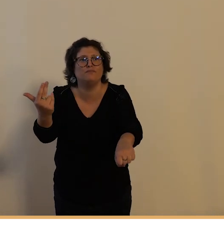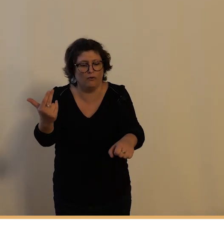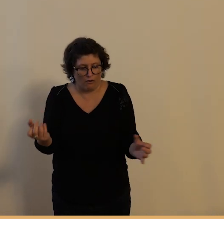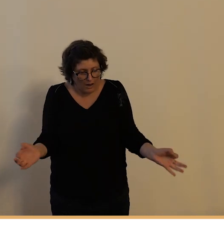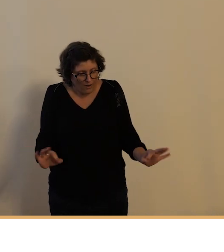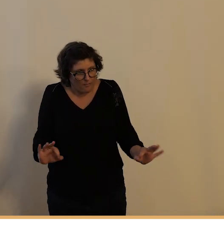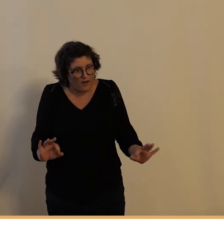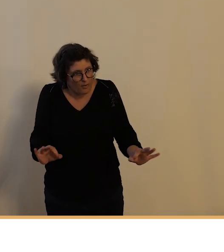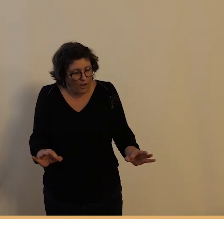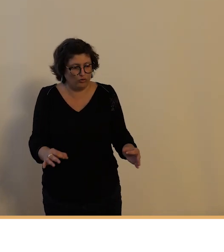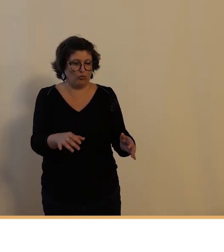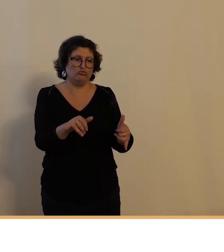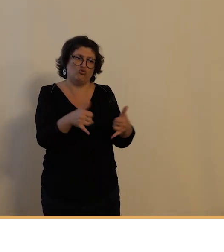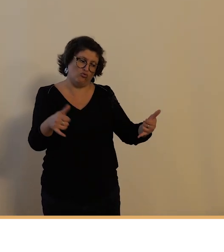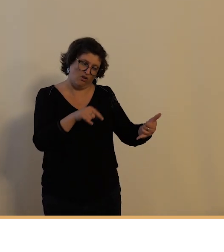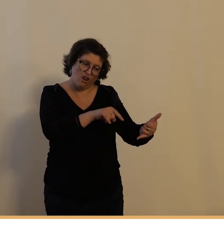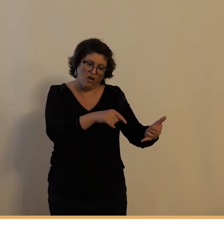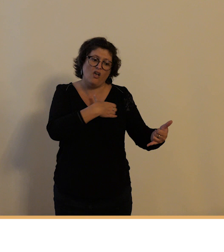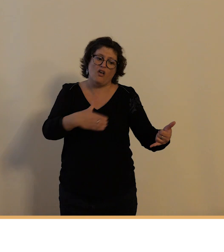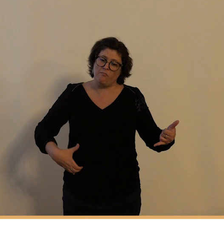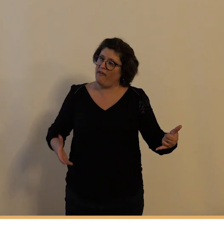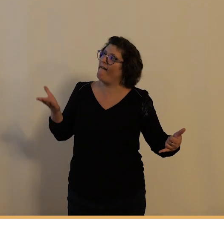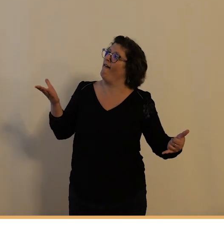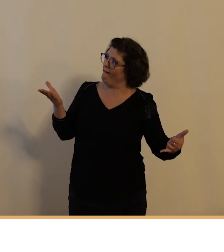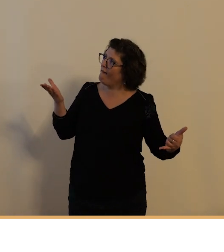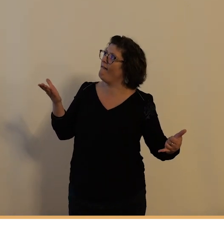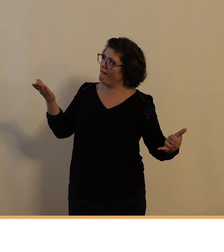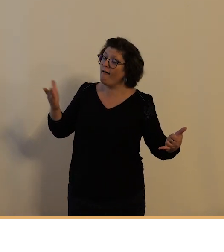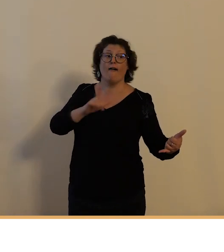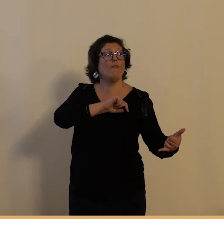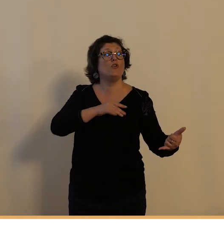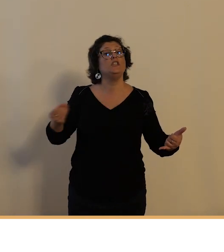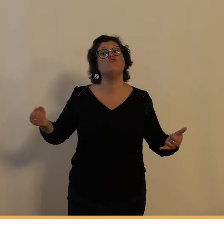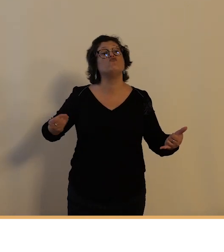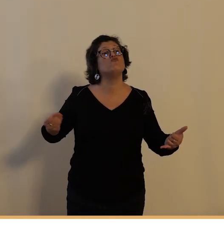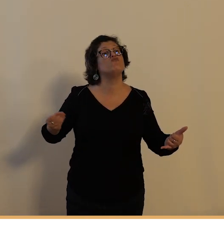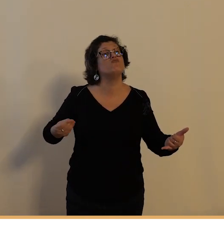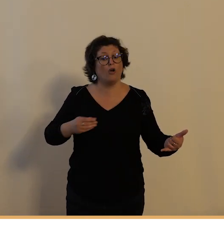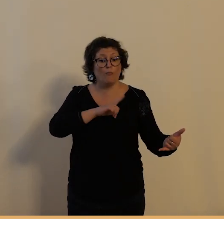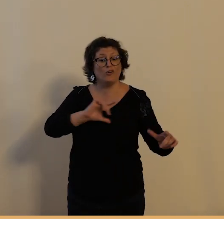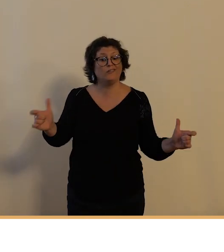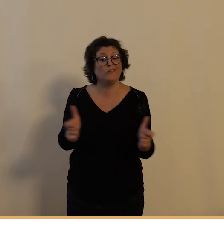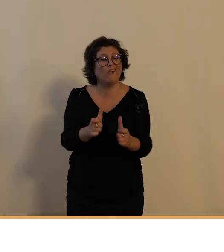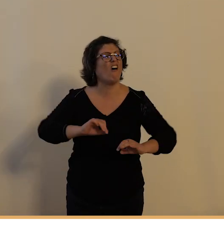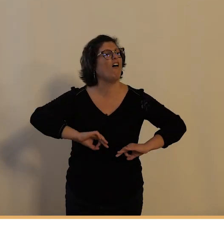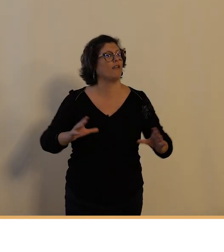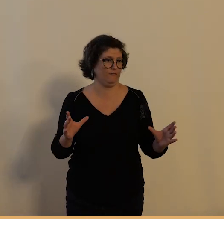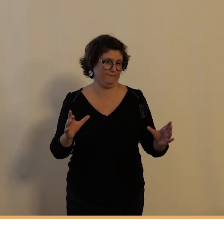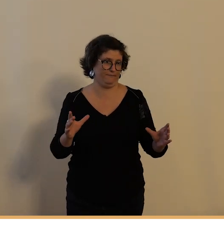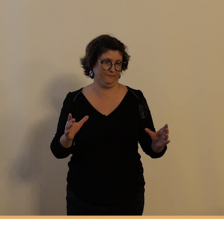à la municipalité que la police municipale on lui reproche d'être négligente sur le sujet